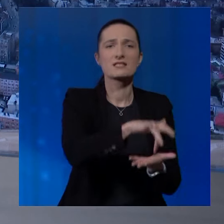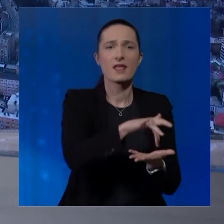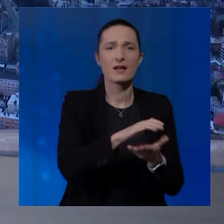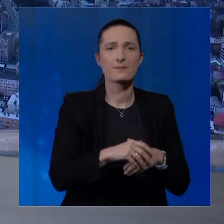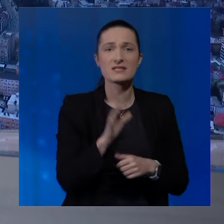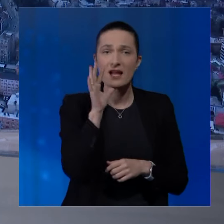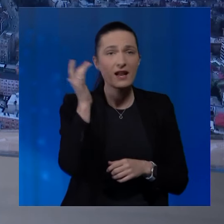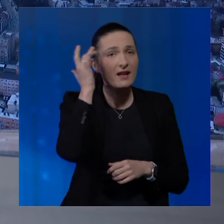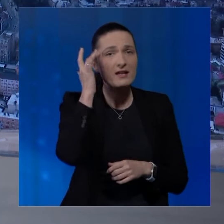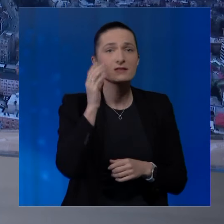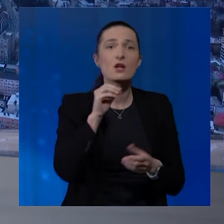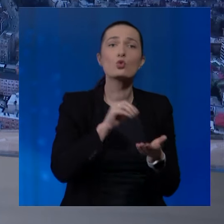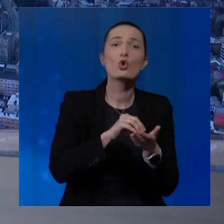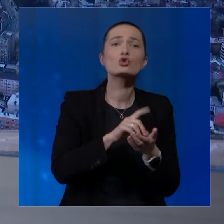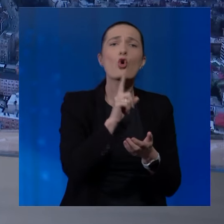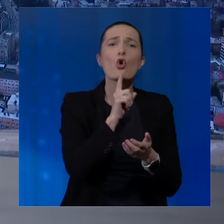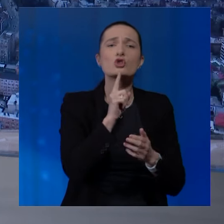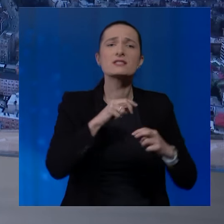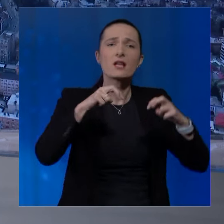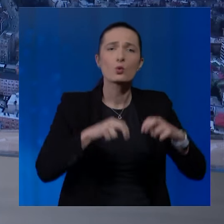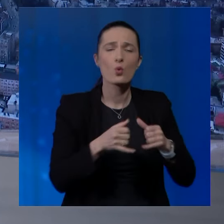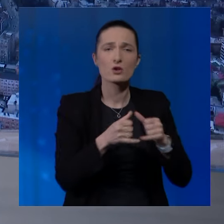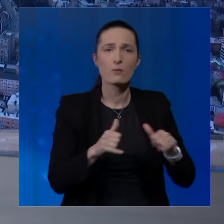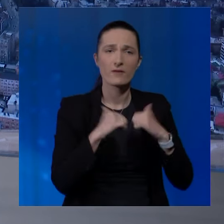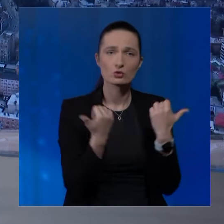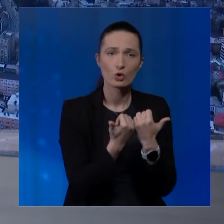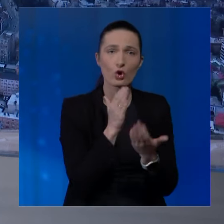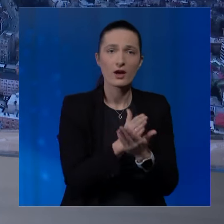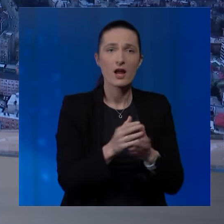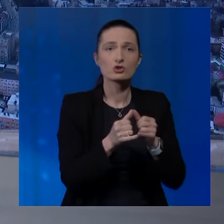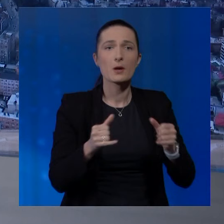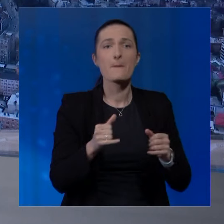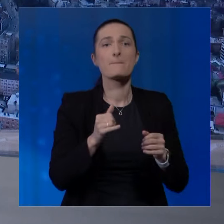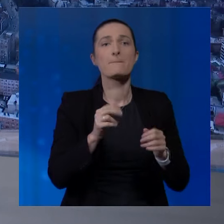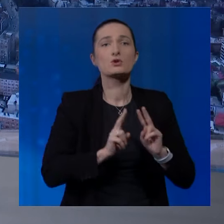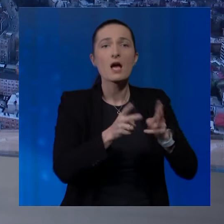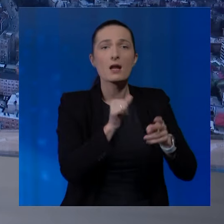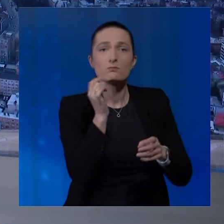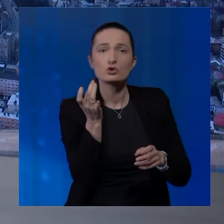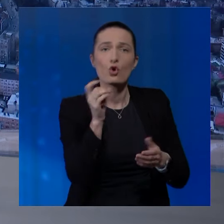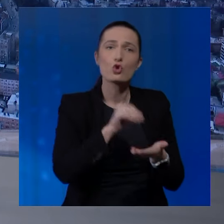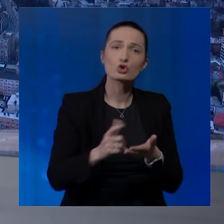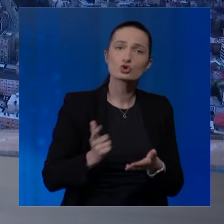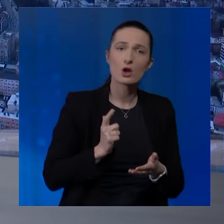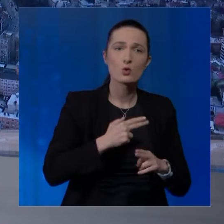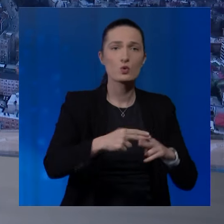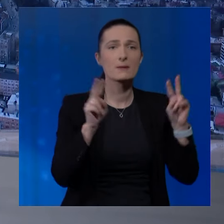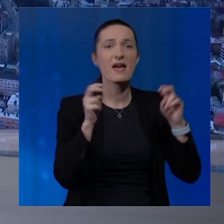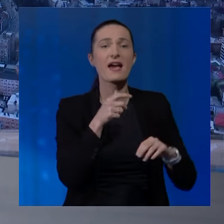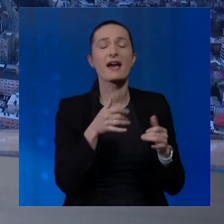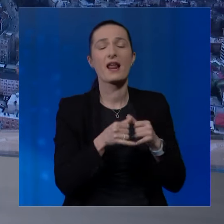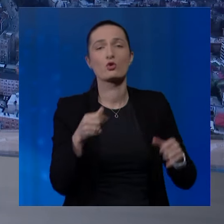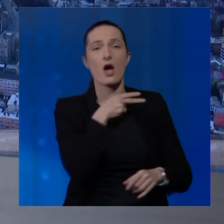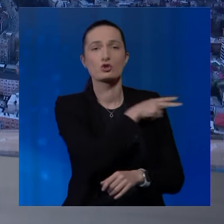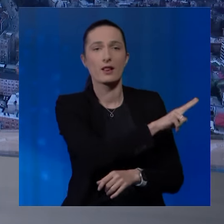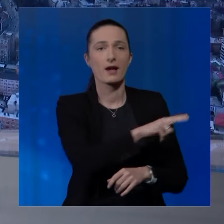sredina. Sarajlije ne znaju još ni ko će sjediti u gradskom Vijeću, dok građani Mostara i Brčkog još čekaju ime